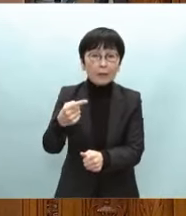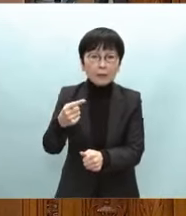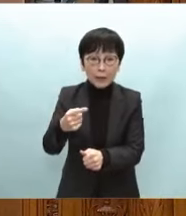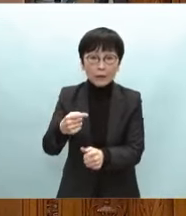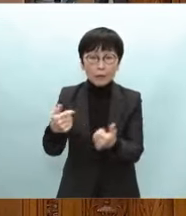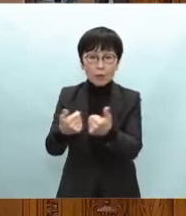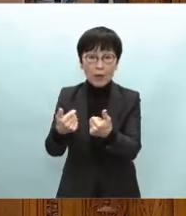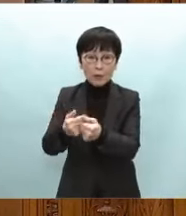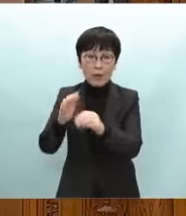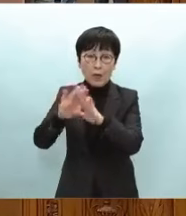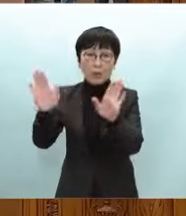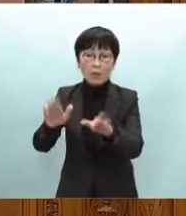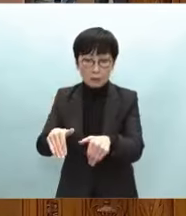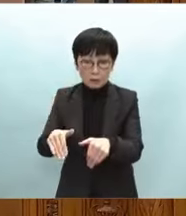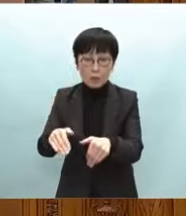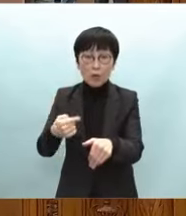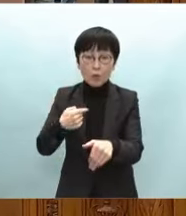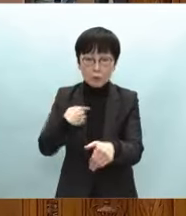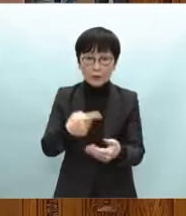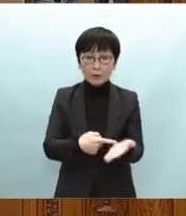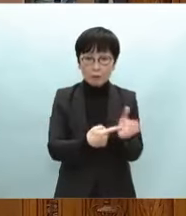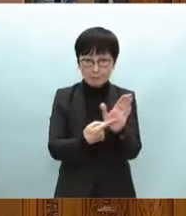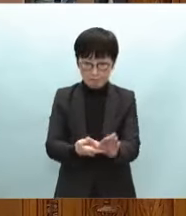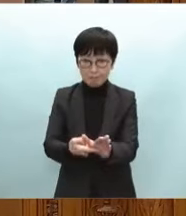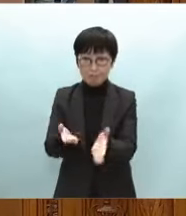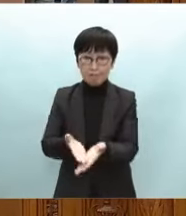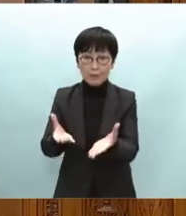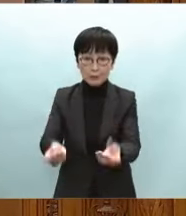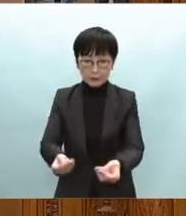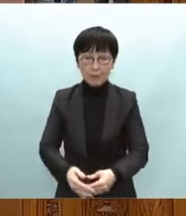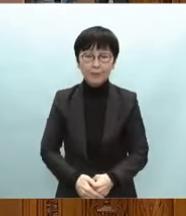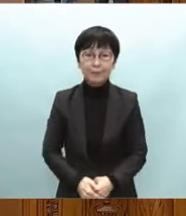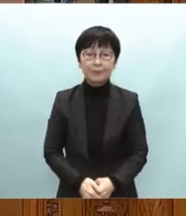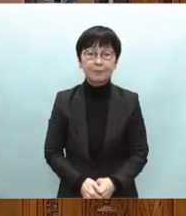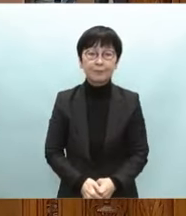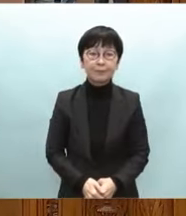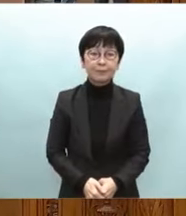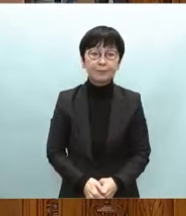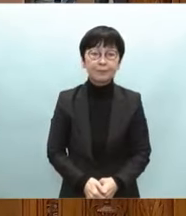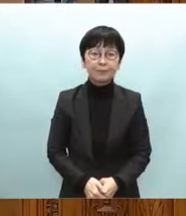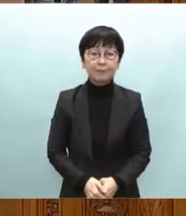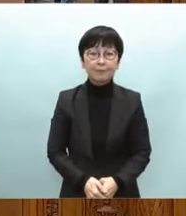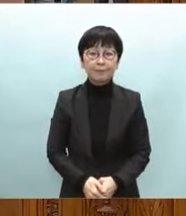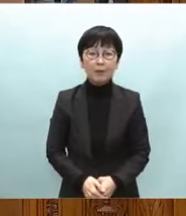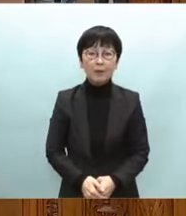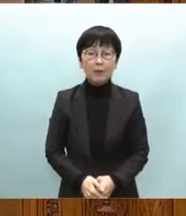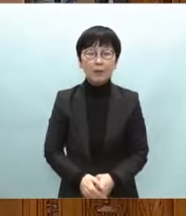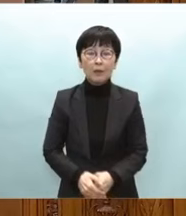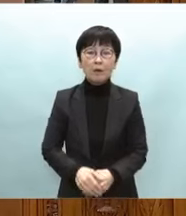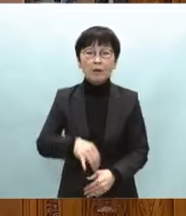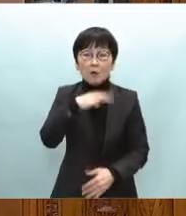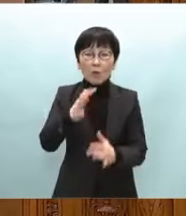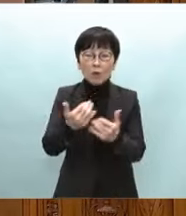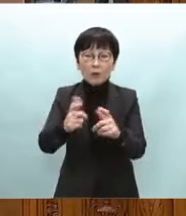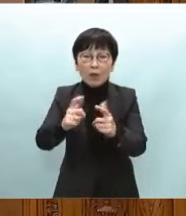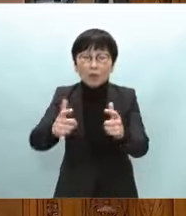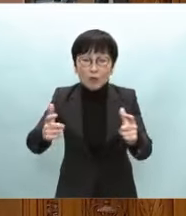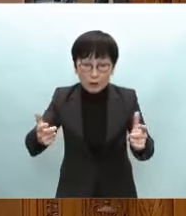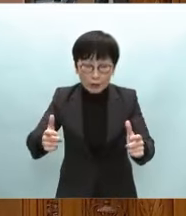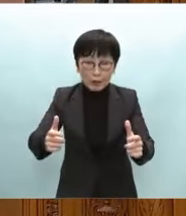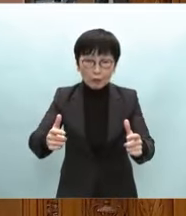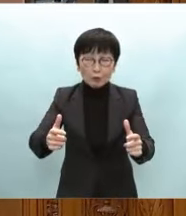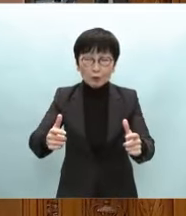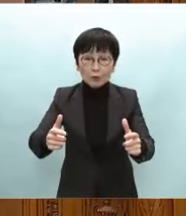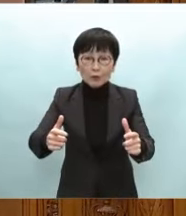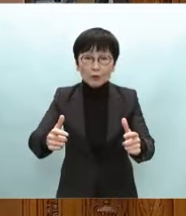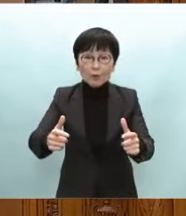合において私からお示ししたところであります特に高齢化が著しく進み半